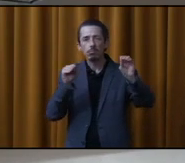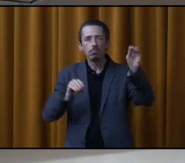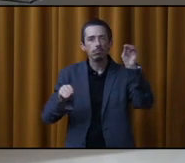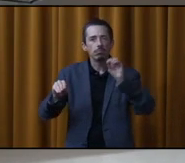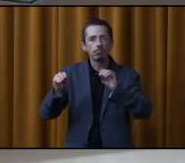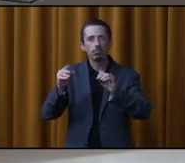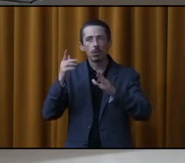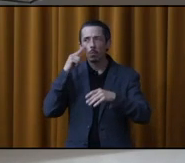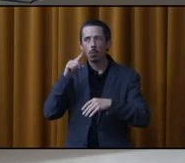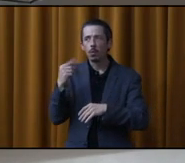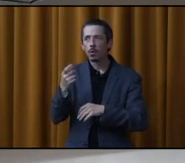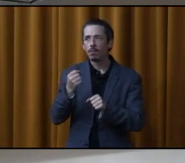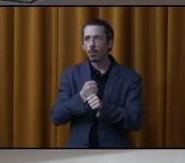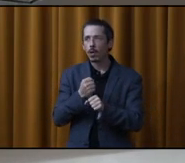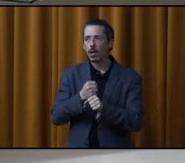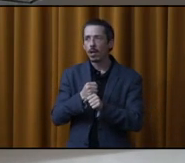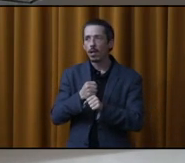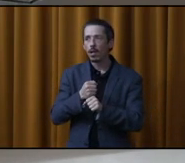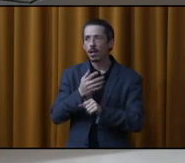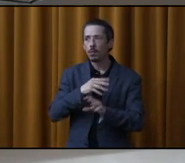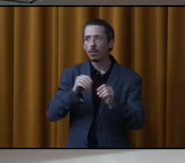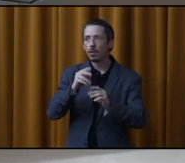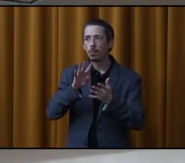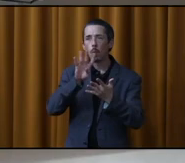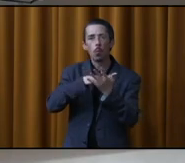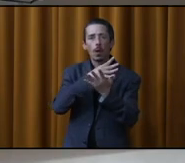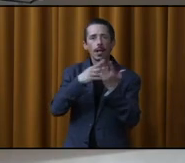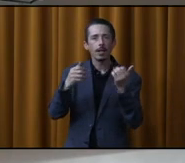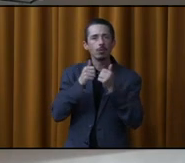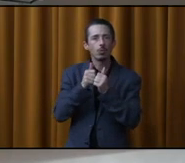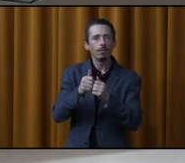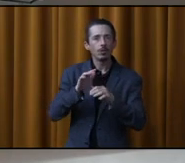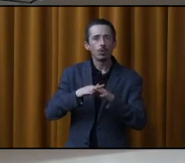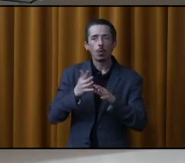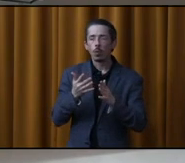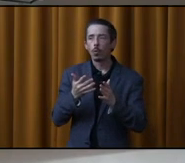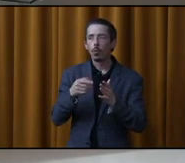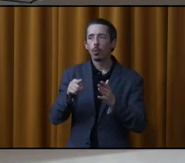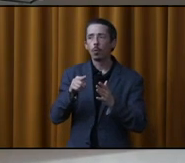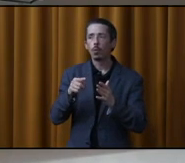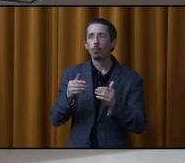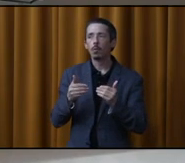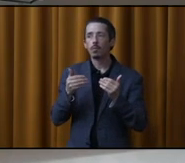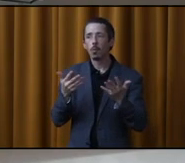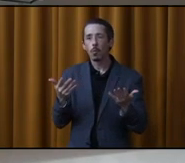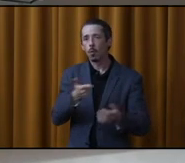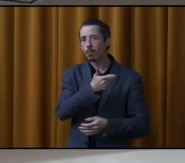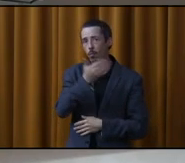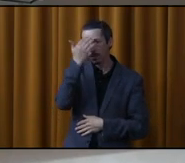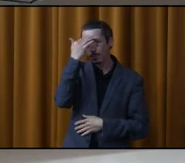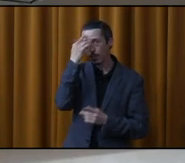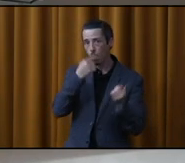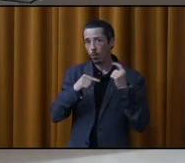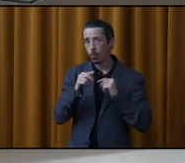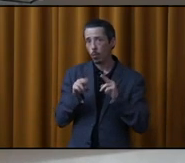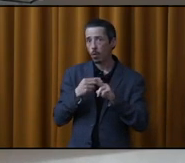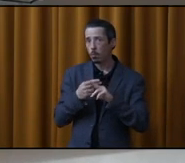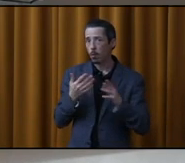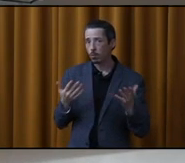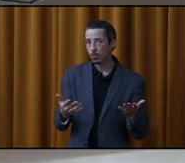On peut même maintenant les disposer. Il a un calendrier. fait que je n pas voulu m'avancer là-dedans. Et puis, il aimerait avoir un retour de Mme